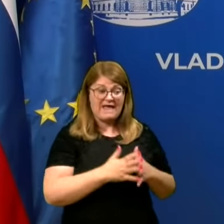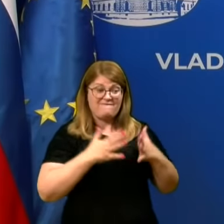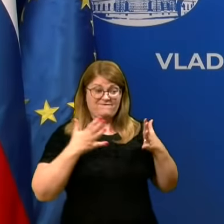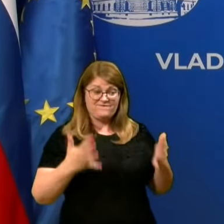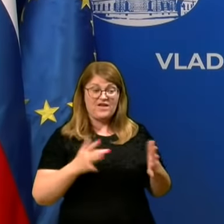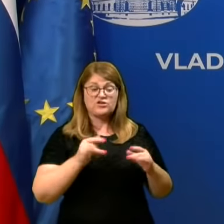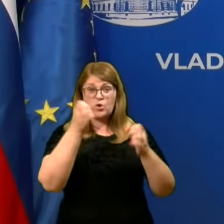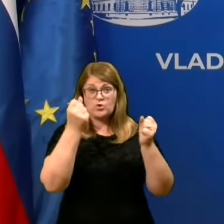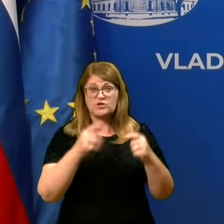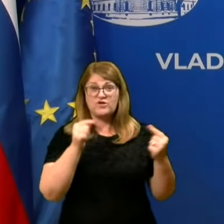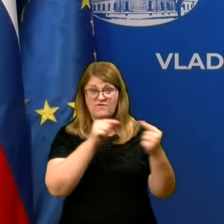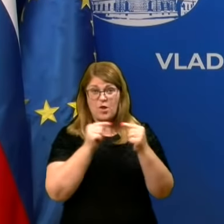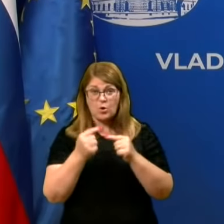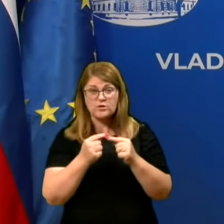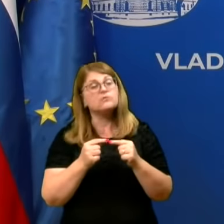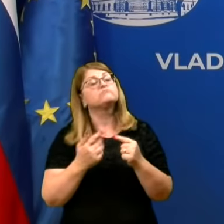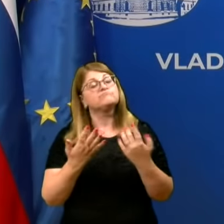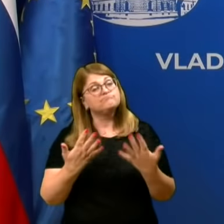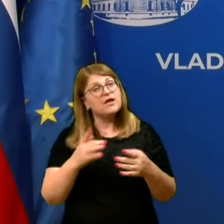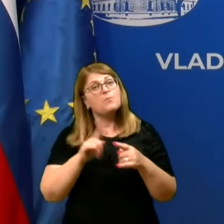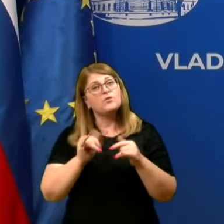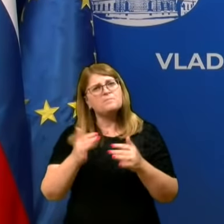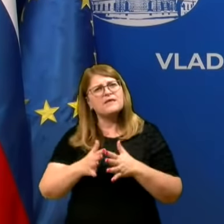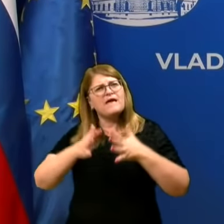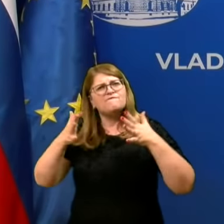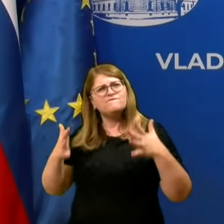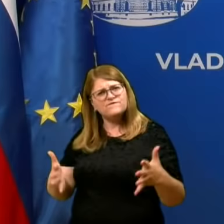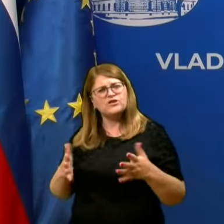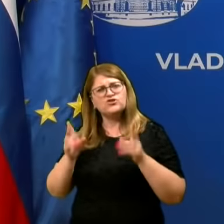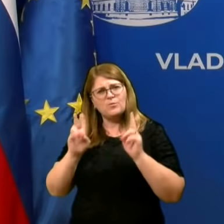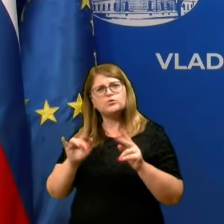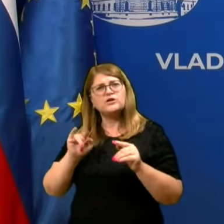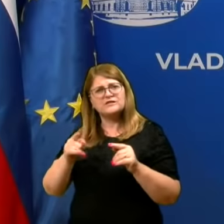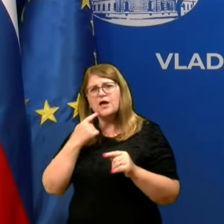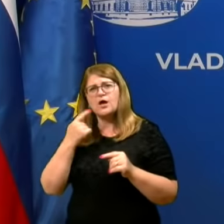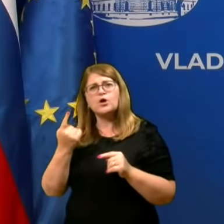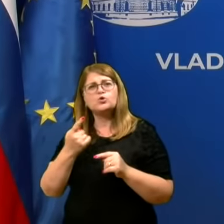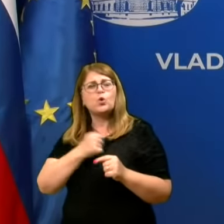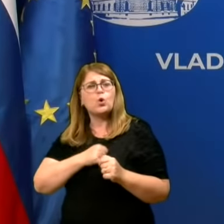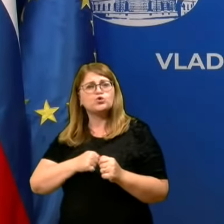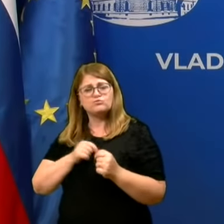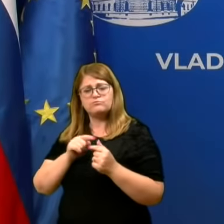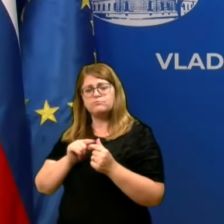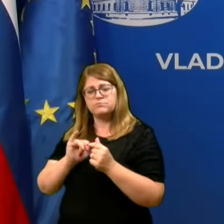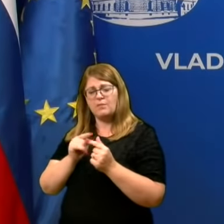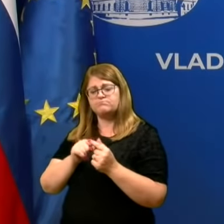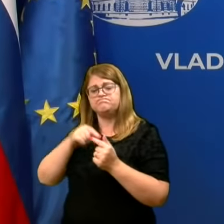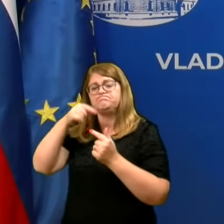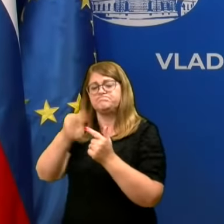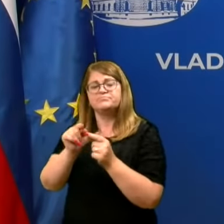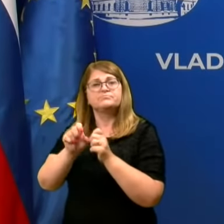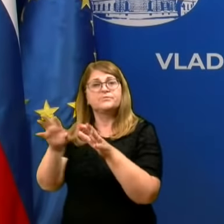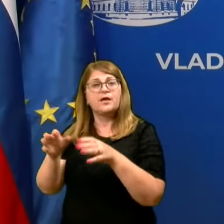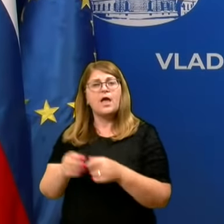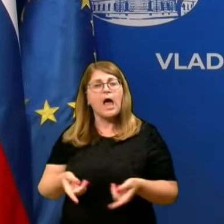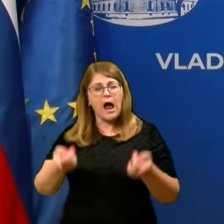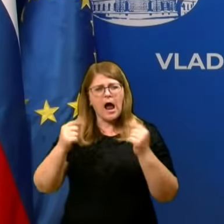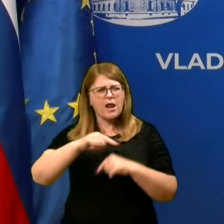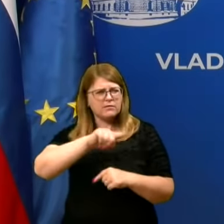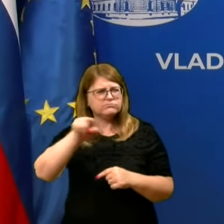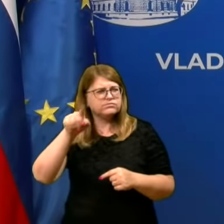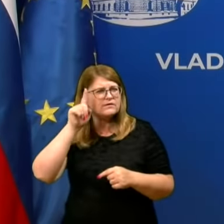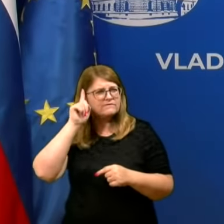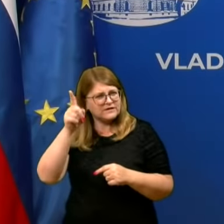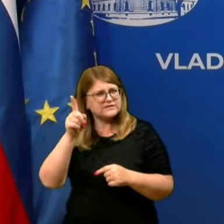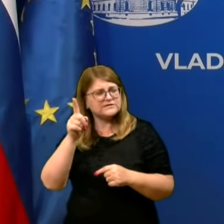kontaktov, večje so verjetnosti, da se kakšen kontakt ne zgodi. Probajte se vi pomisliti, če uspete epidemiologov povedati vseh 70